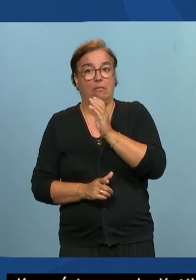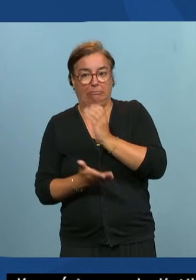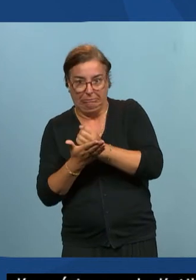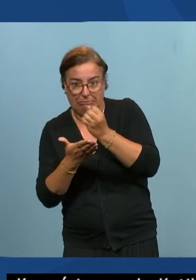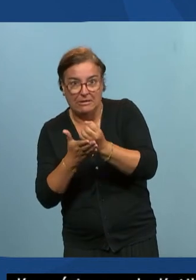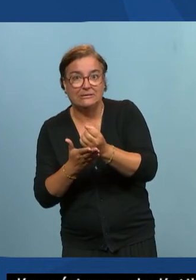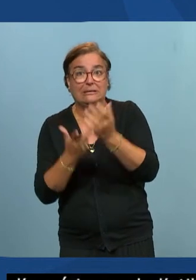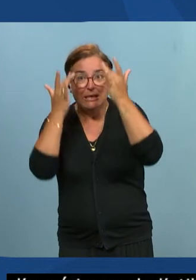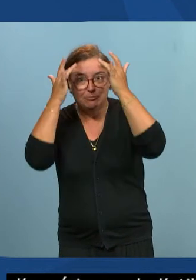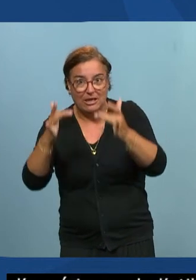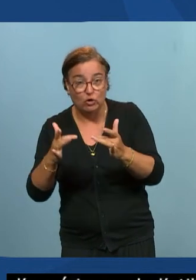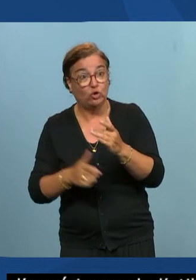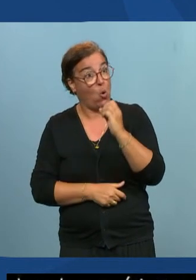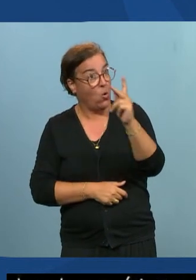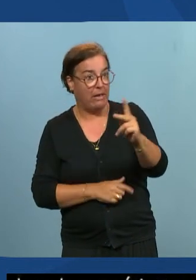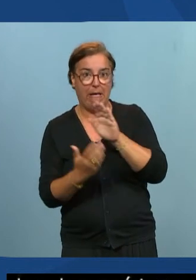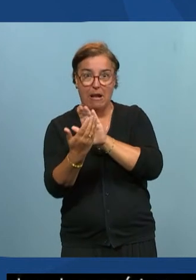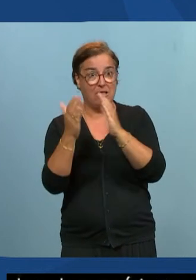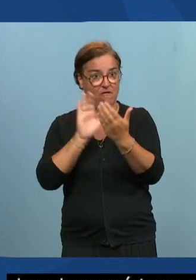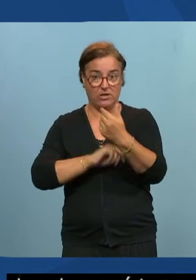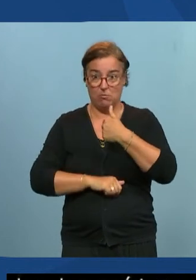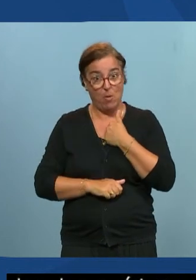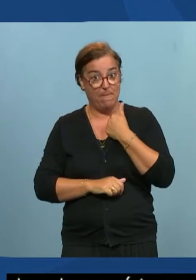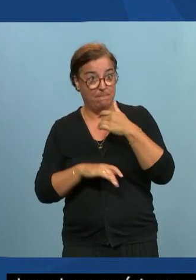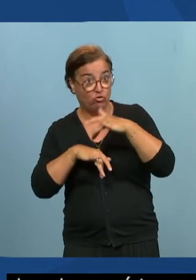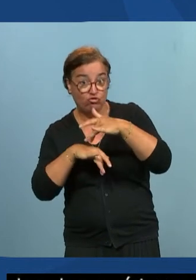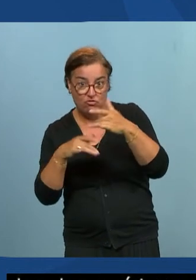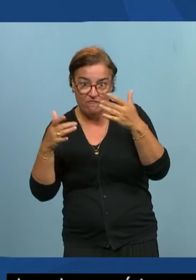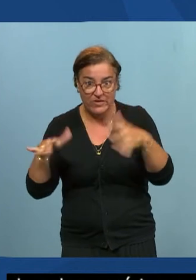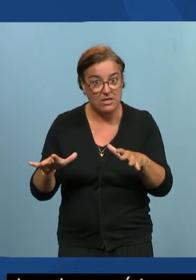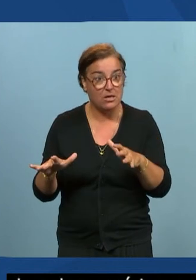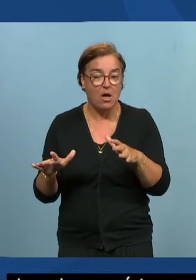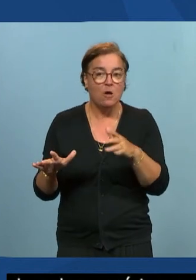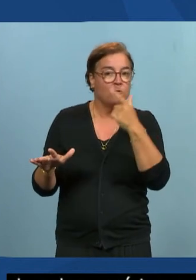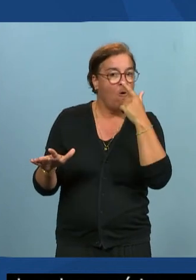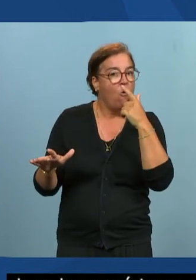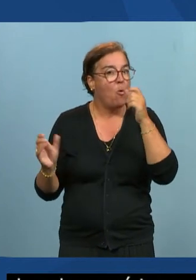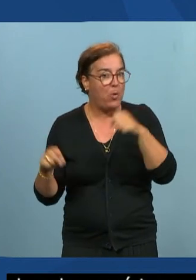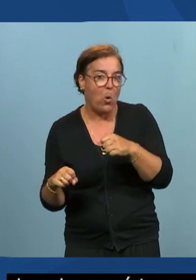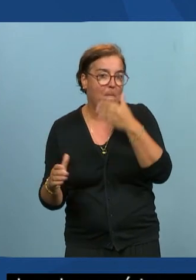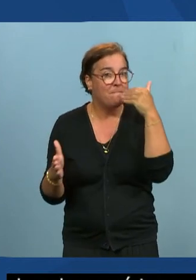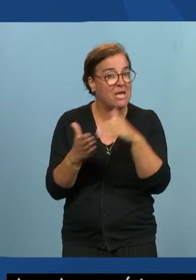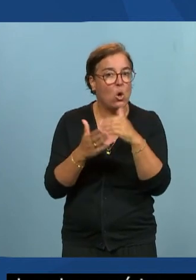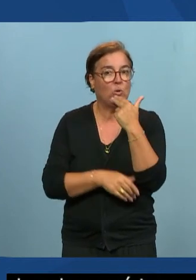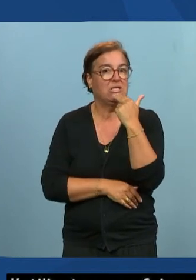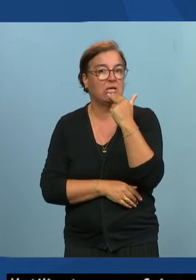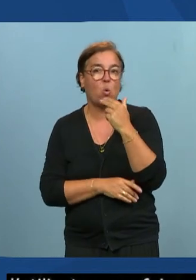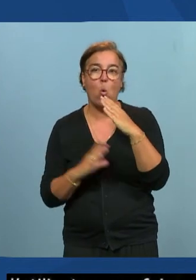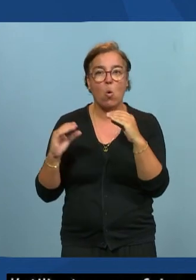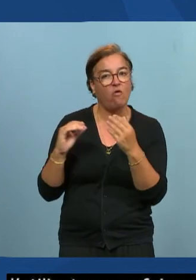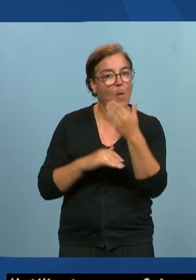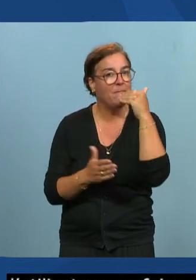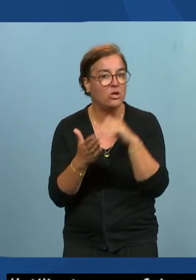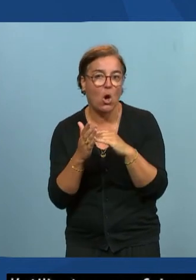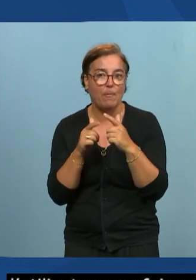qui sait ok j'ai pu tester l'interface et voilà ce qui me semble mieux pour aller améliorer l'utilisation la rendre plus confortable plus intuitive etc.